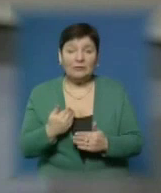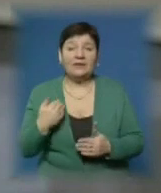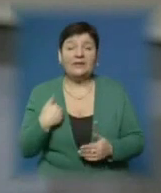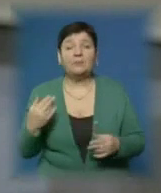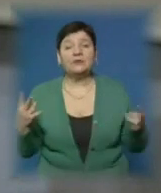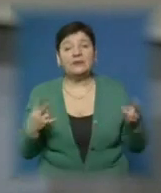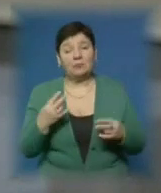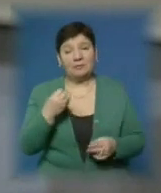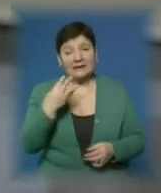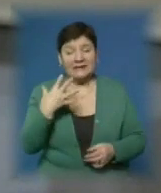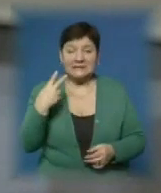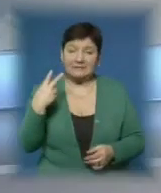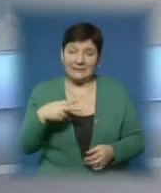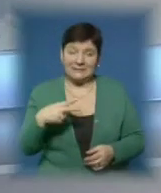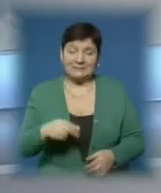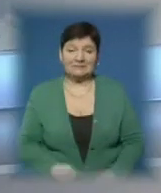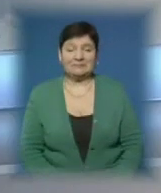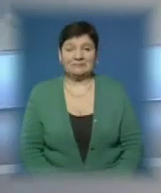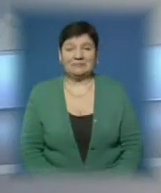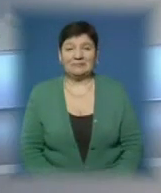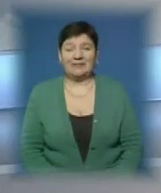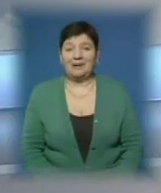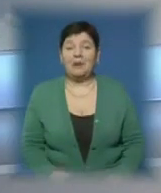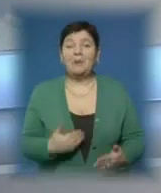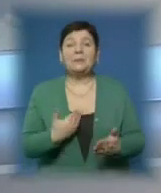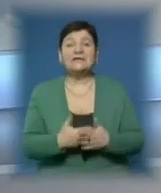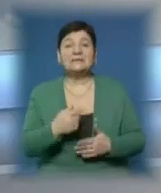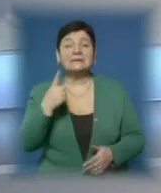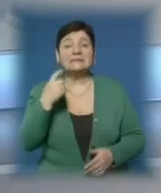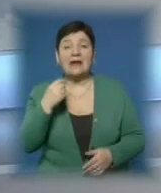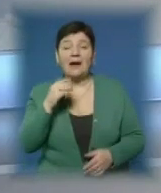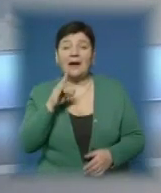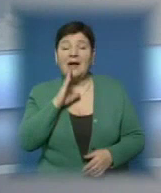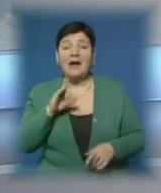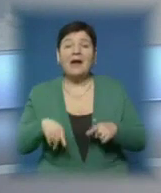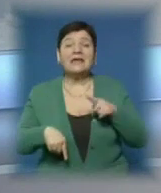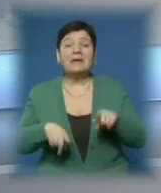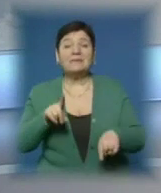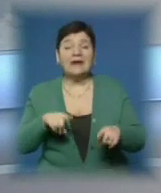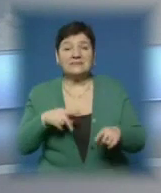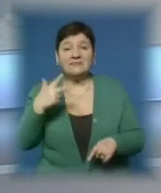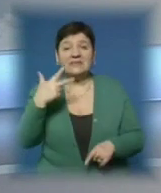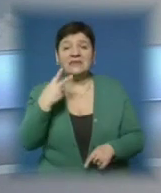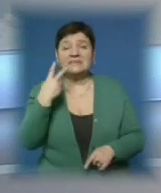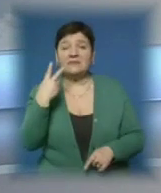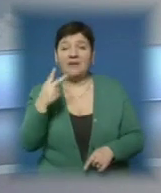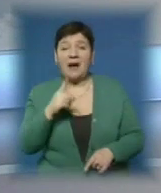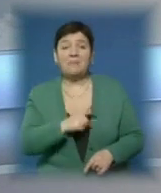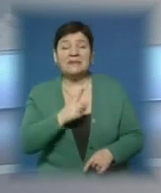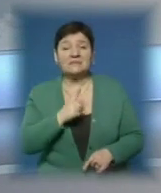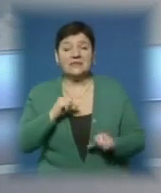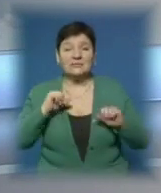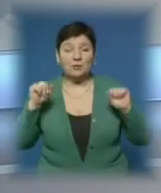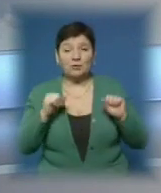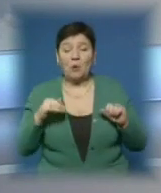потрібно 15-20. Близько 100 гімнастів з усієї України та 32 майстри спорту зібралися